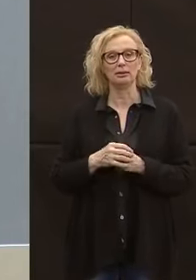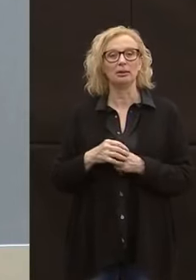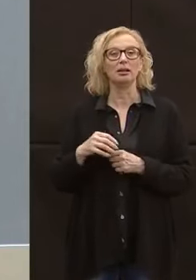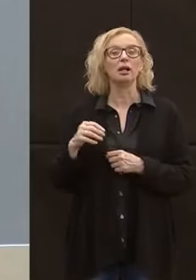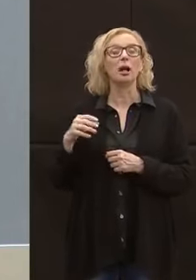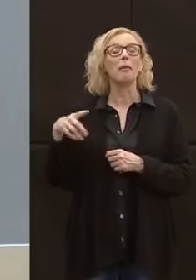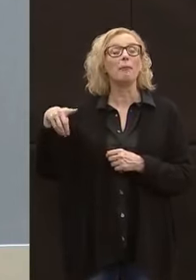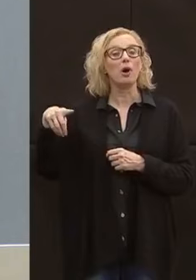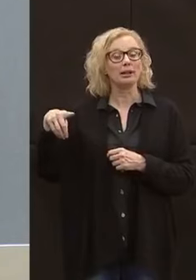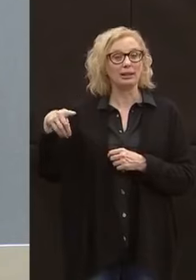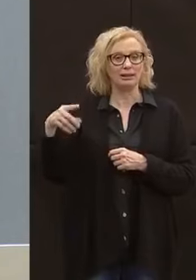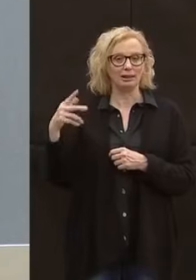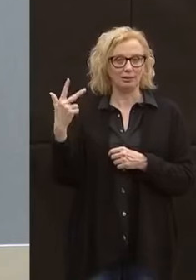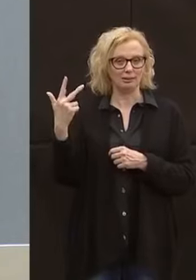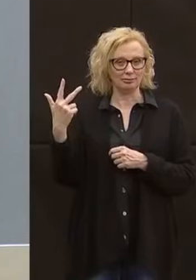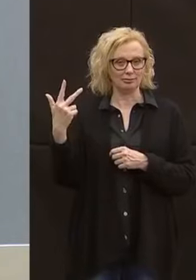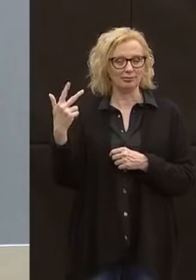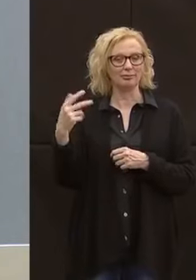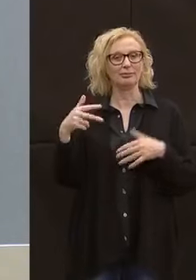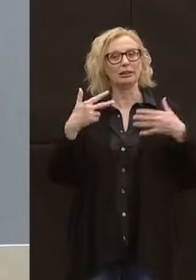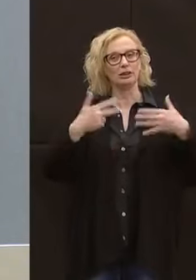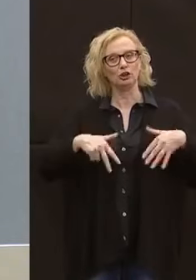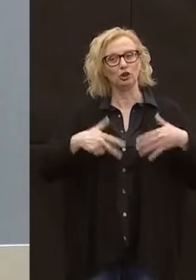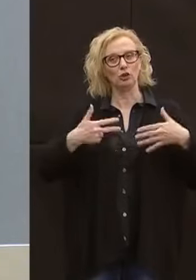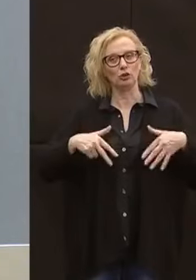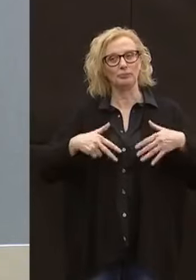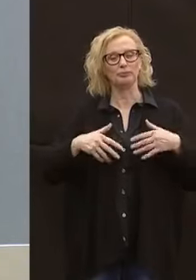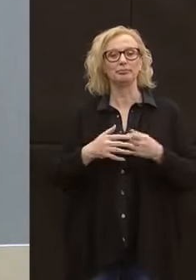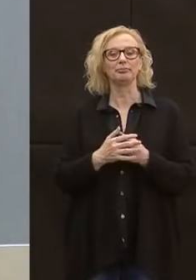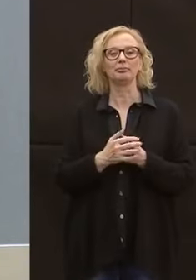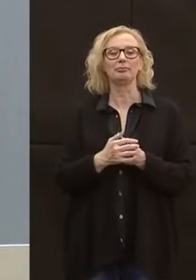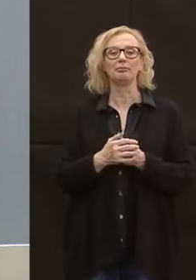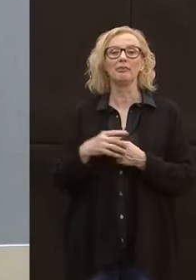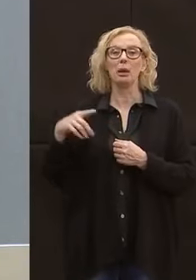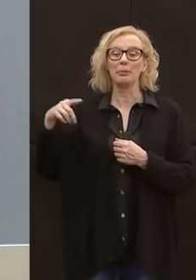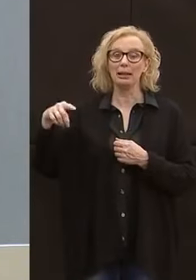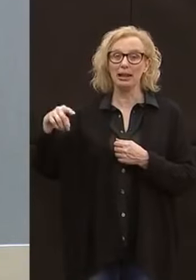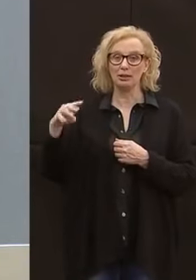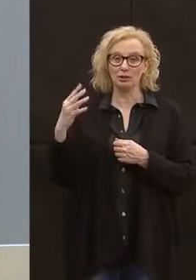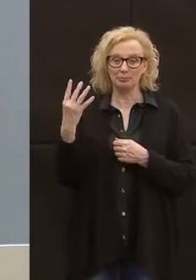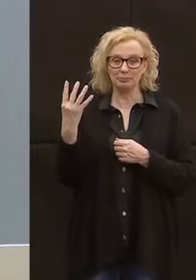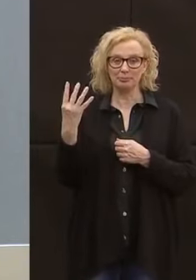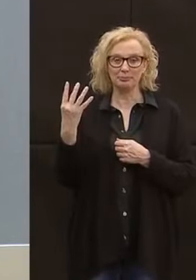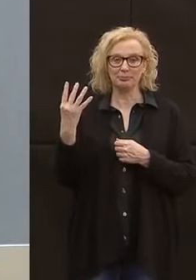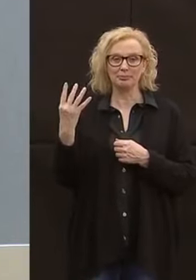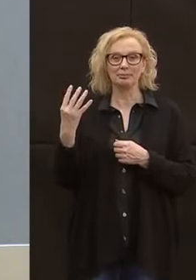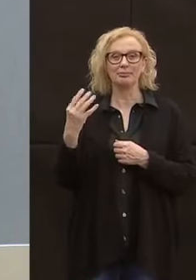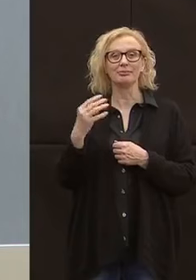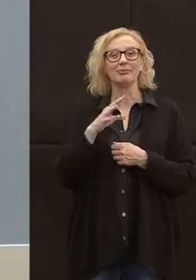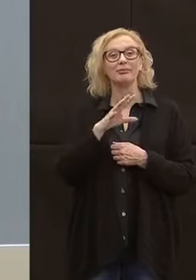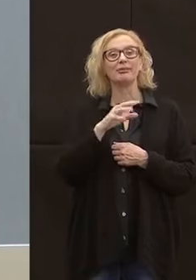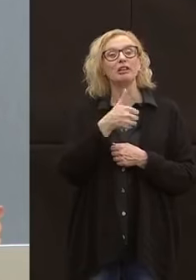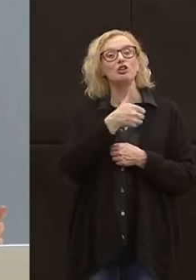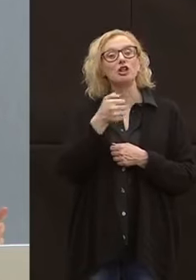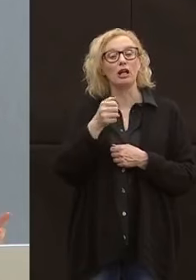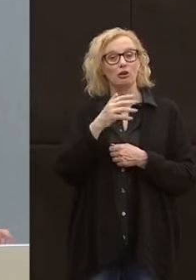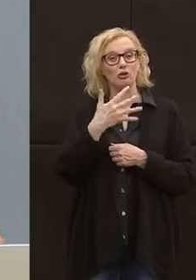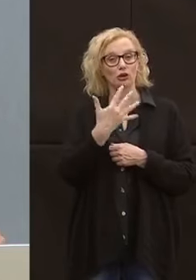Porte di Rendena, a case in più per un totale di 18 A Predazzo, a case in più per un totale di 105